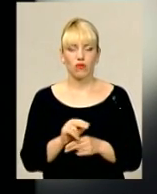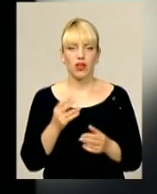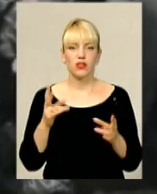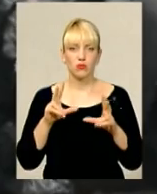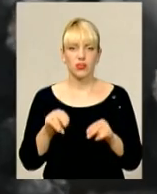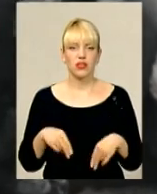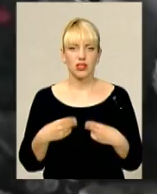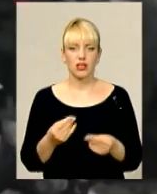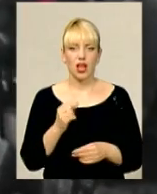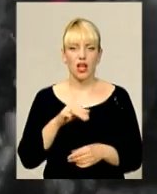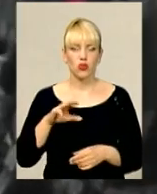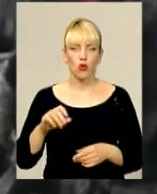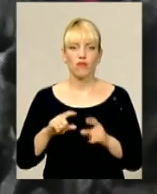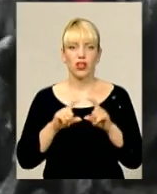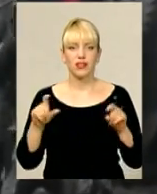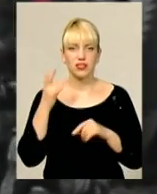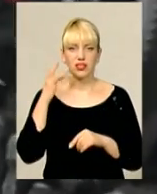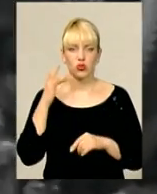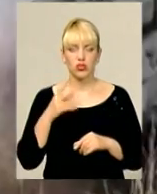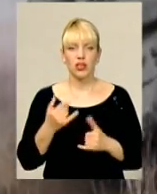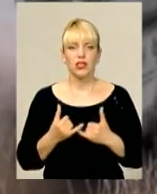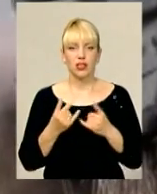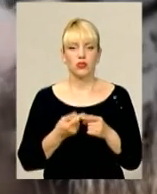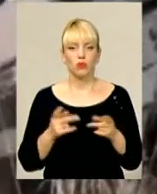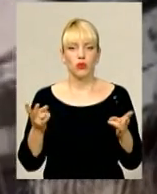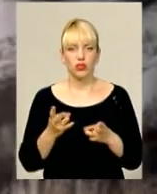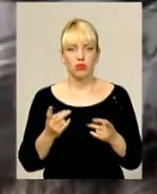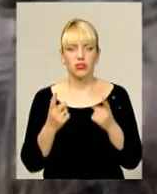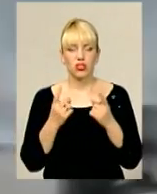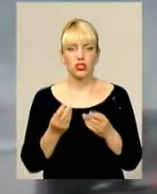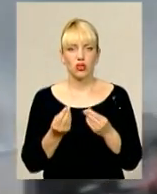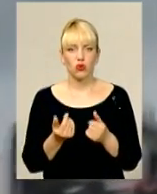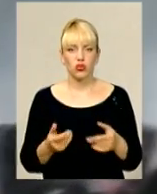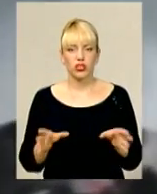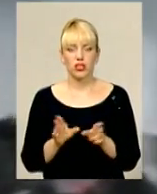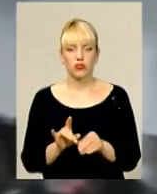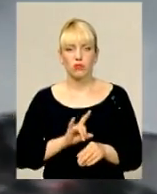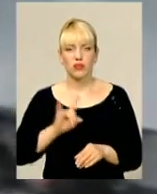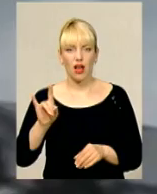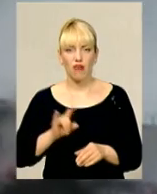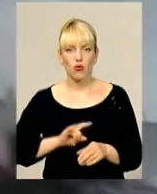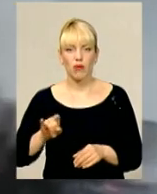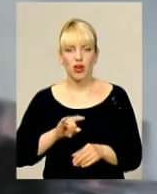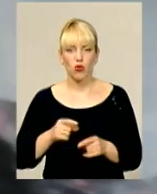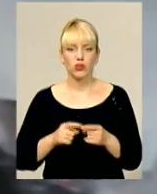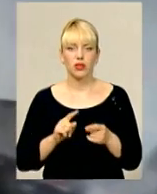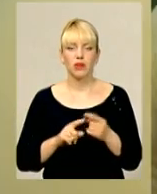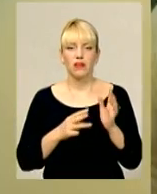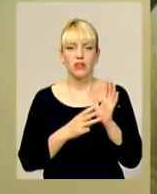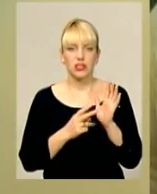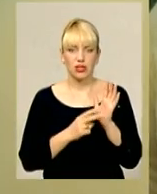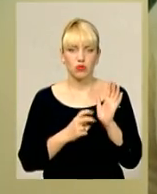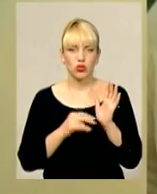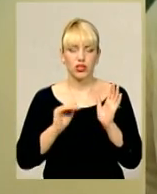надати АТО в клініці Х'юстона. Але для цього потрібні значні кошти. Разом з авіоперельотом близько 700 тисяч доларів.